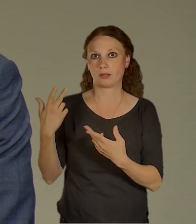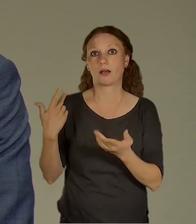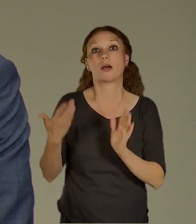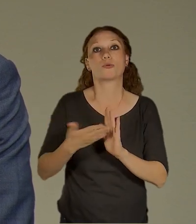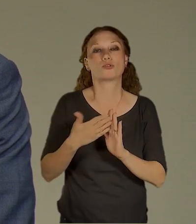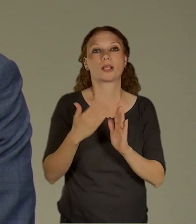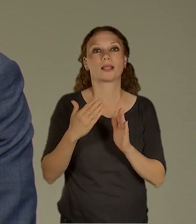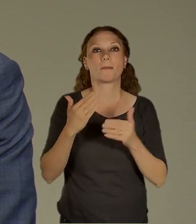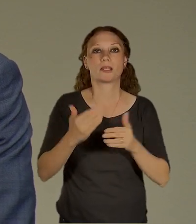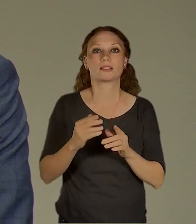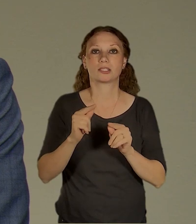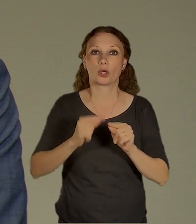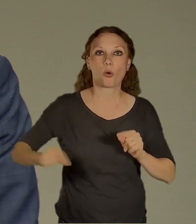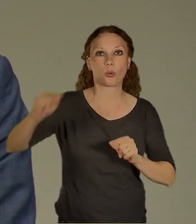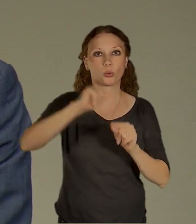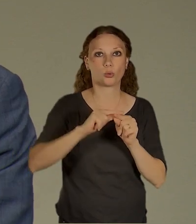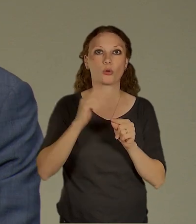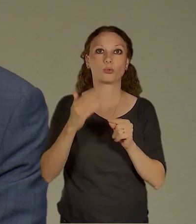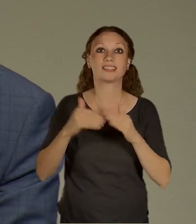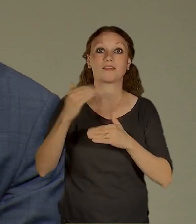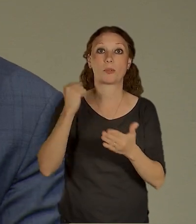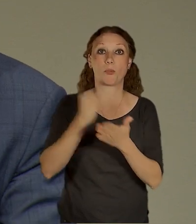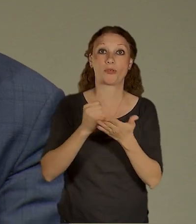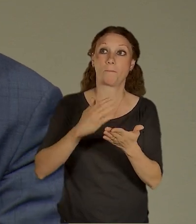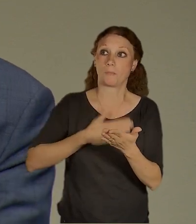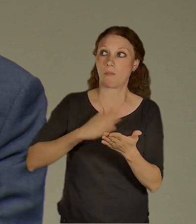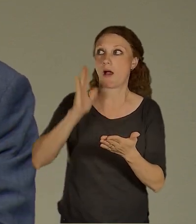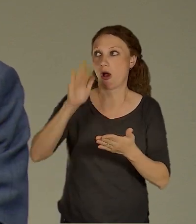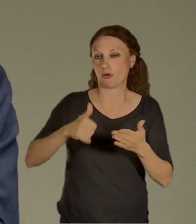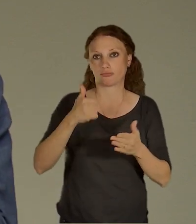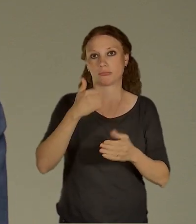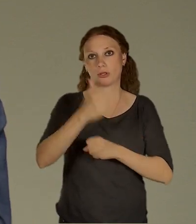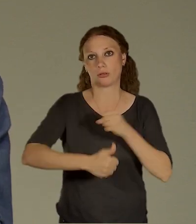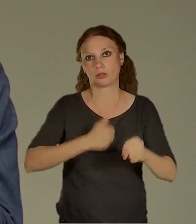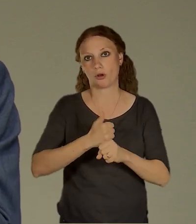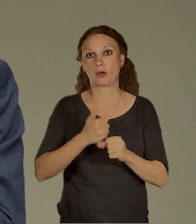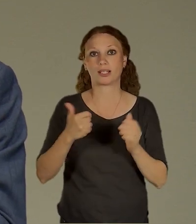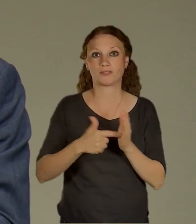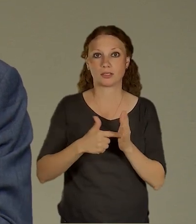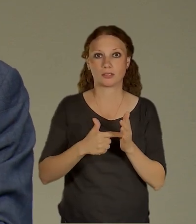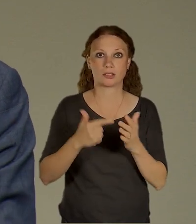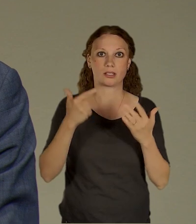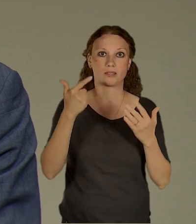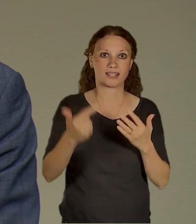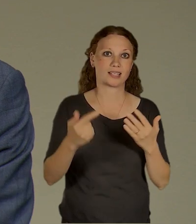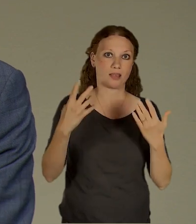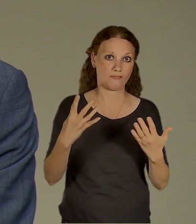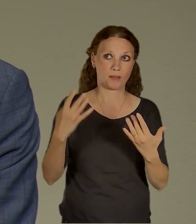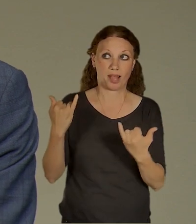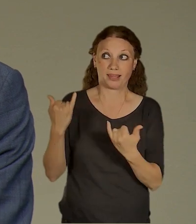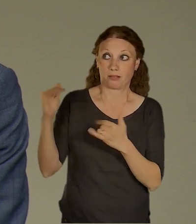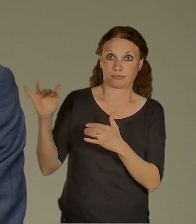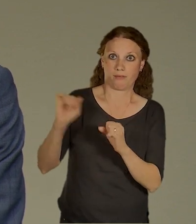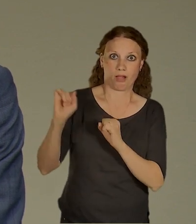by měl být třeba rok jako 29. To znamená, to vlastně není tak úplně s tou vládou, co je tam teďka,